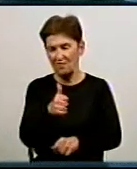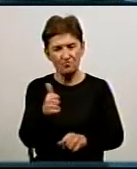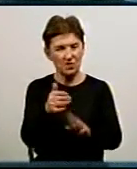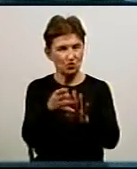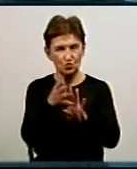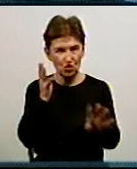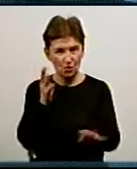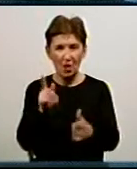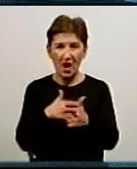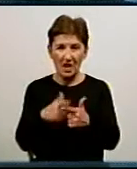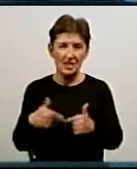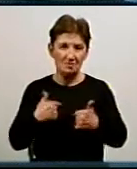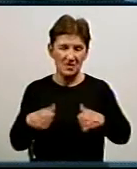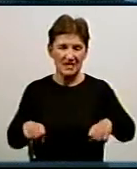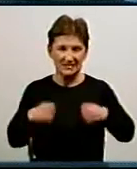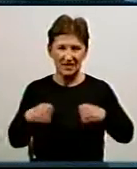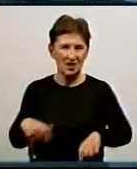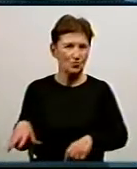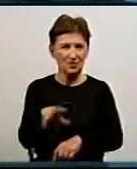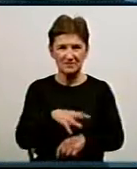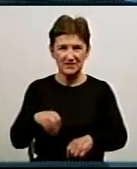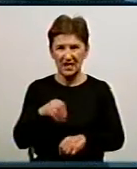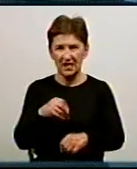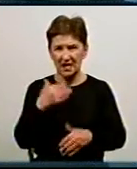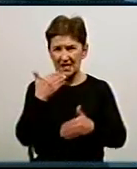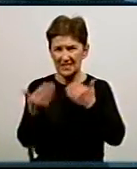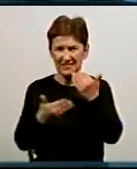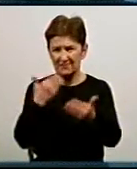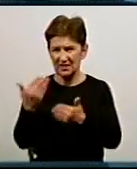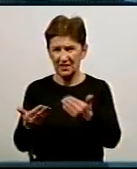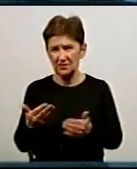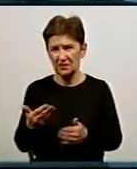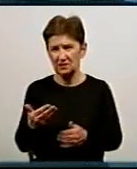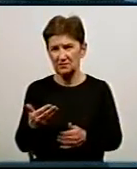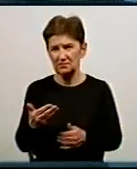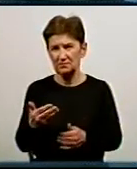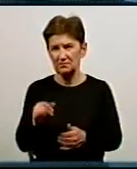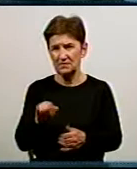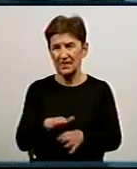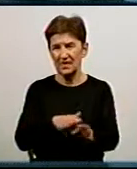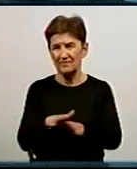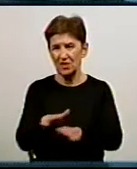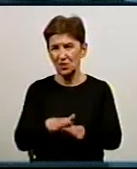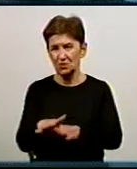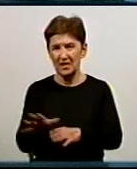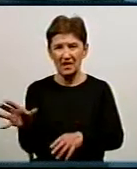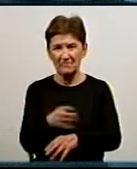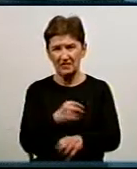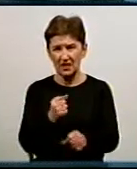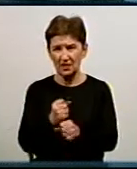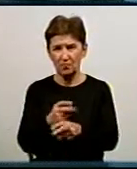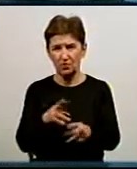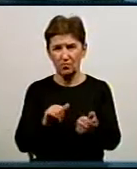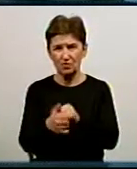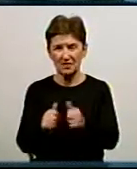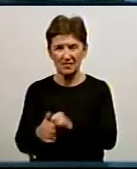Але ми стараємося на всі звернення реагувати і виконати про можливості всі роботи по заміні